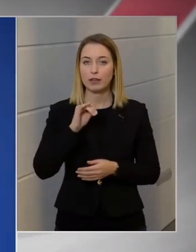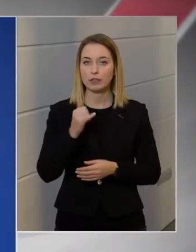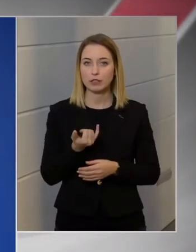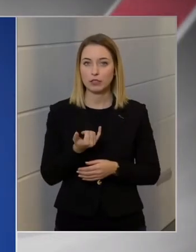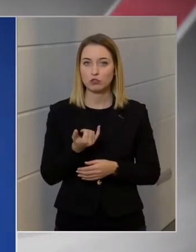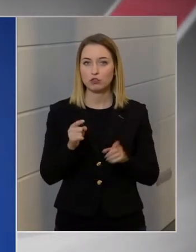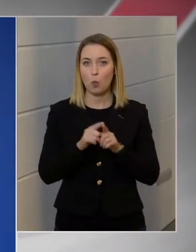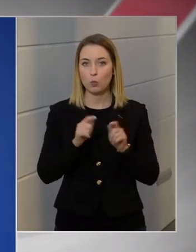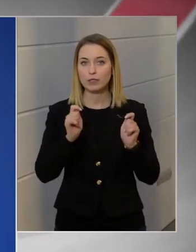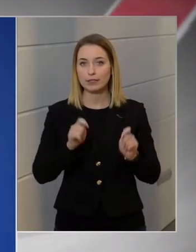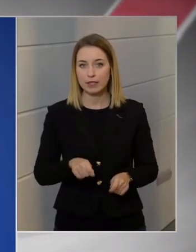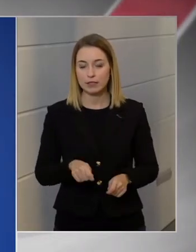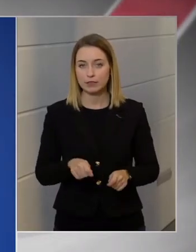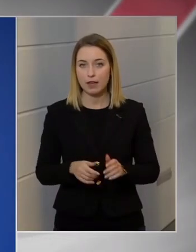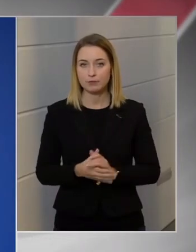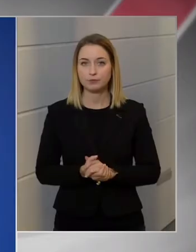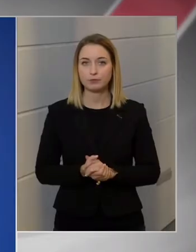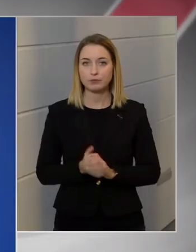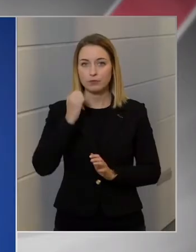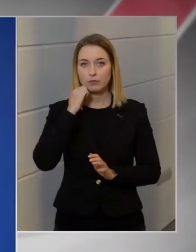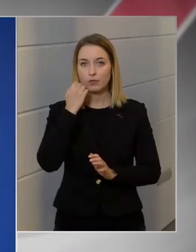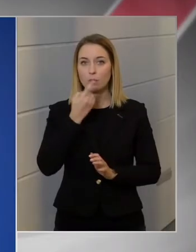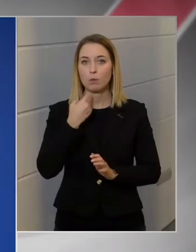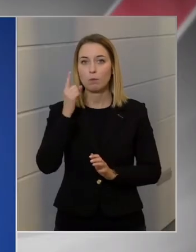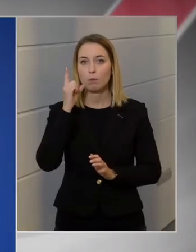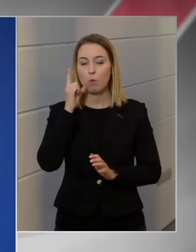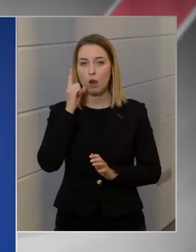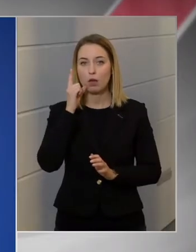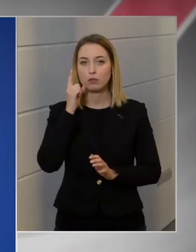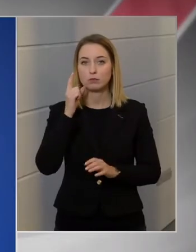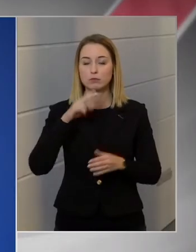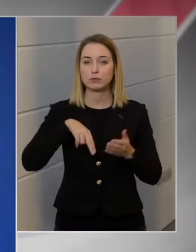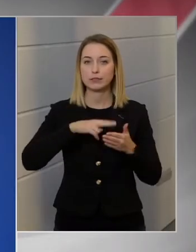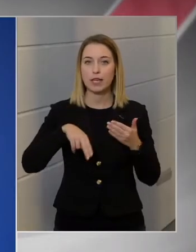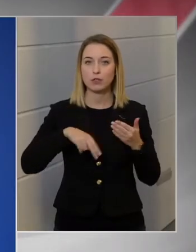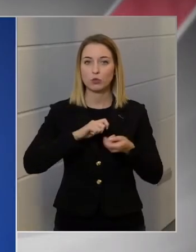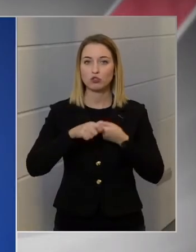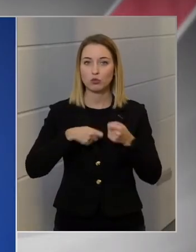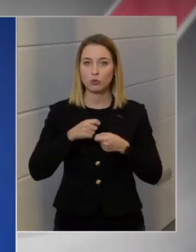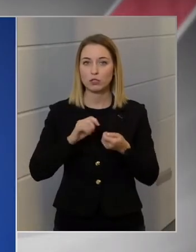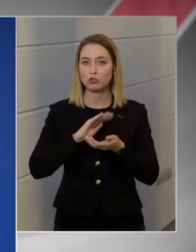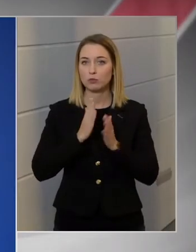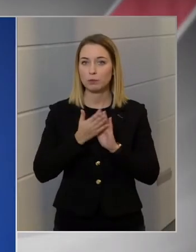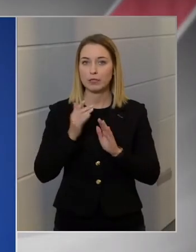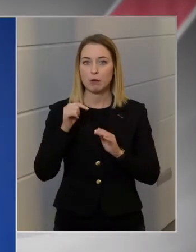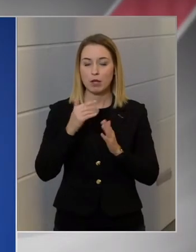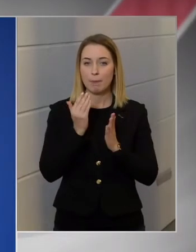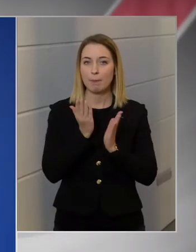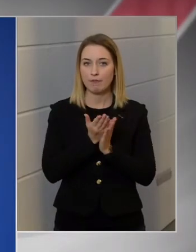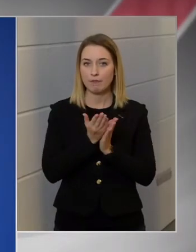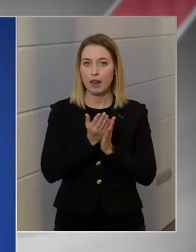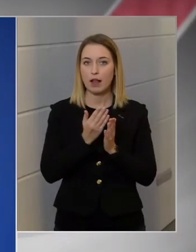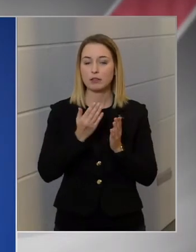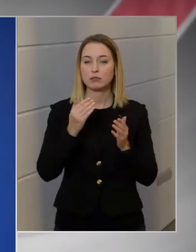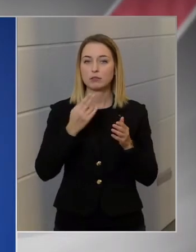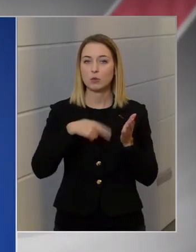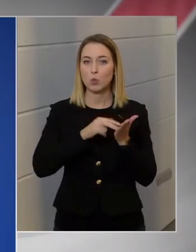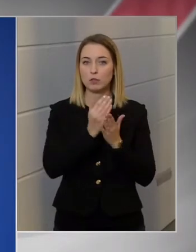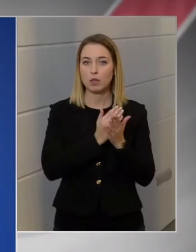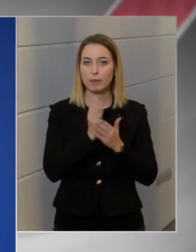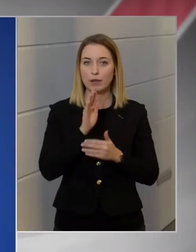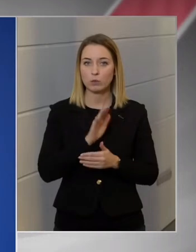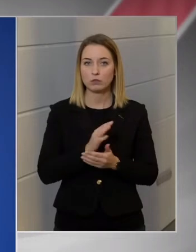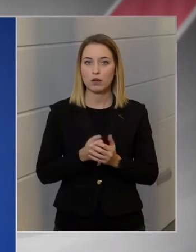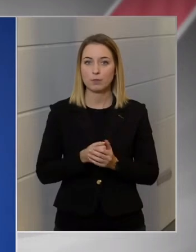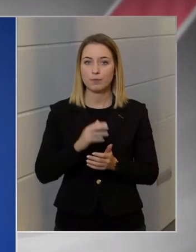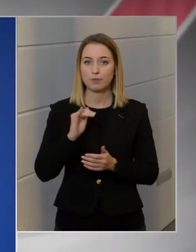úgy ítelte meg, hogy a MOL-INA szerződéskötés mindenben megfelelte jogszabályoknak. És